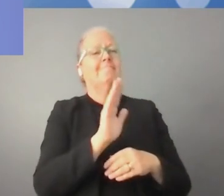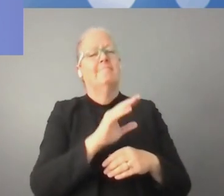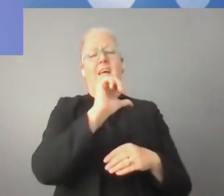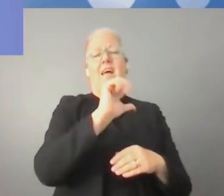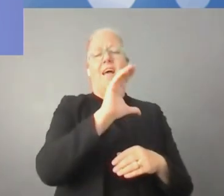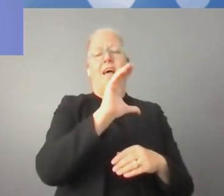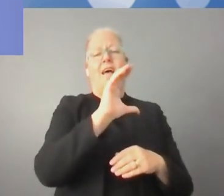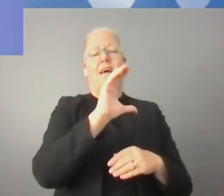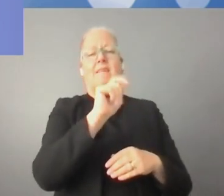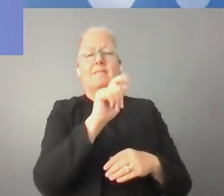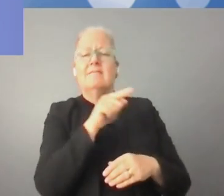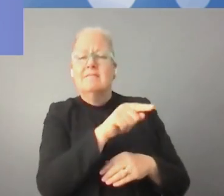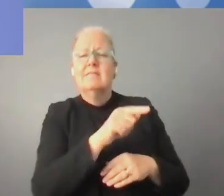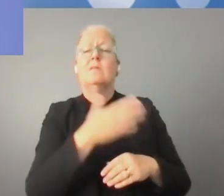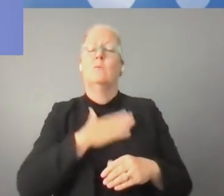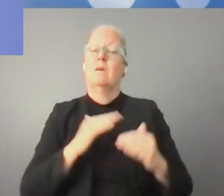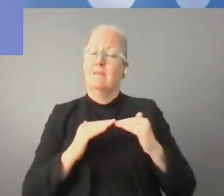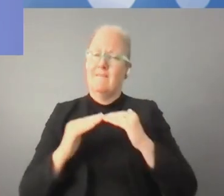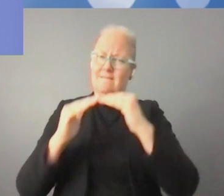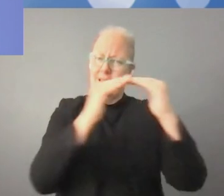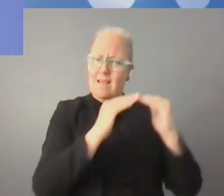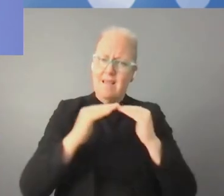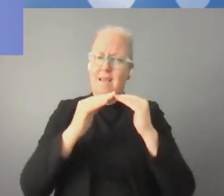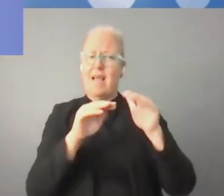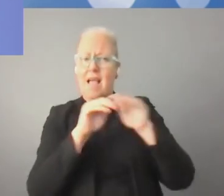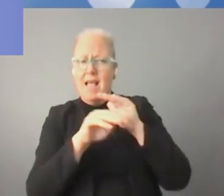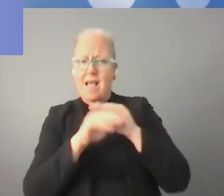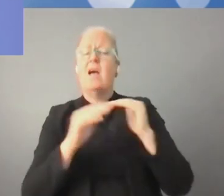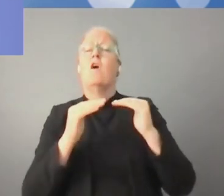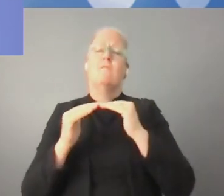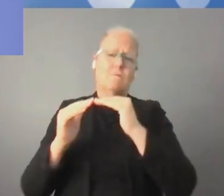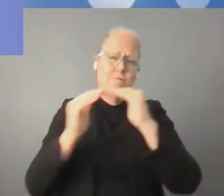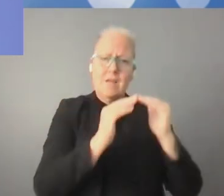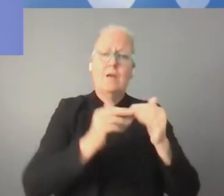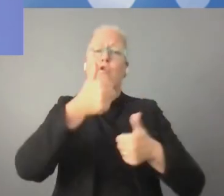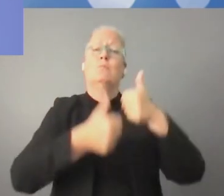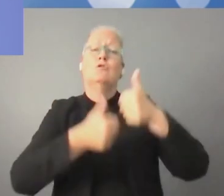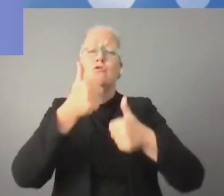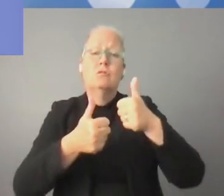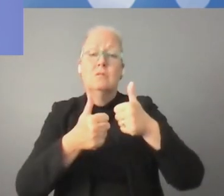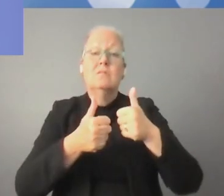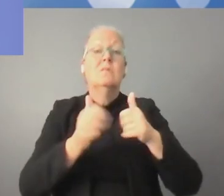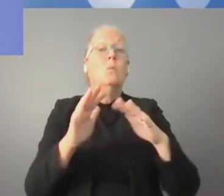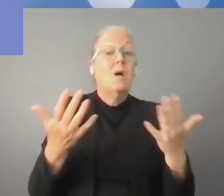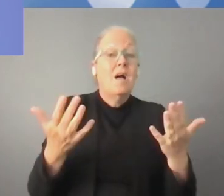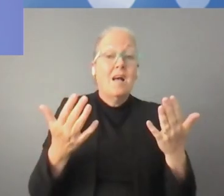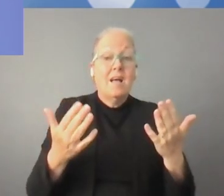فنحن جزء من الاتحاد الأوروبي ونريد أن تكون هذه